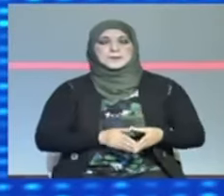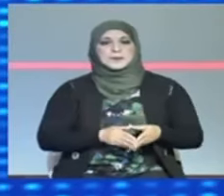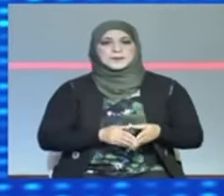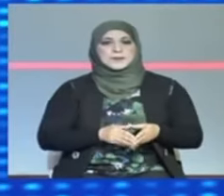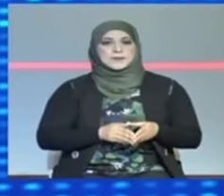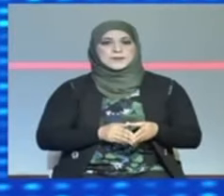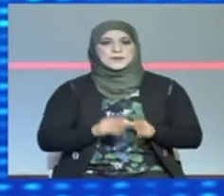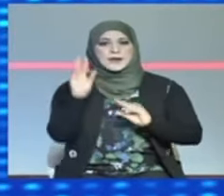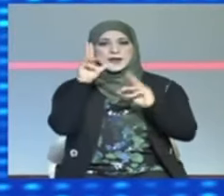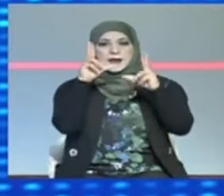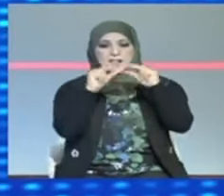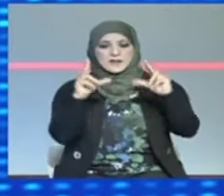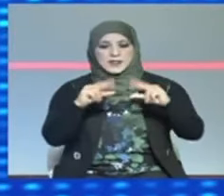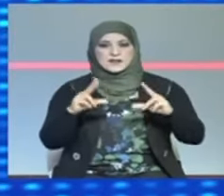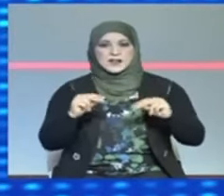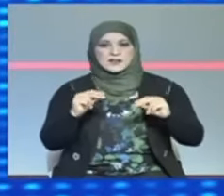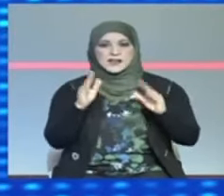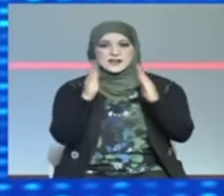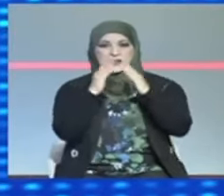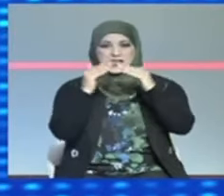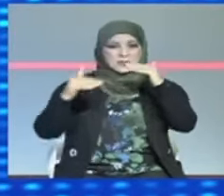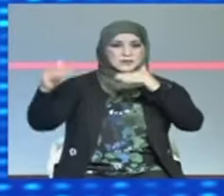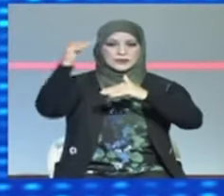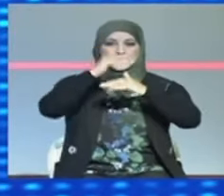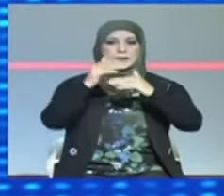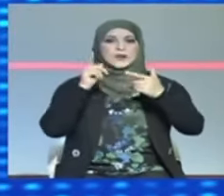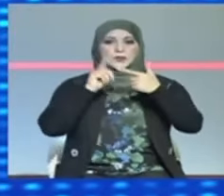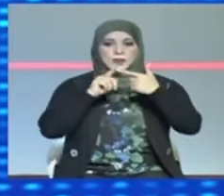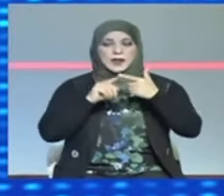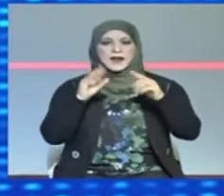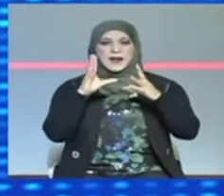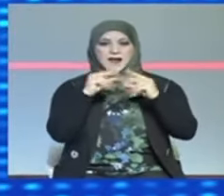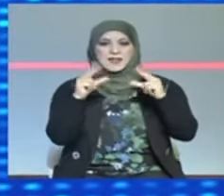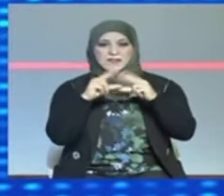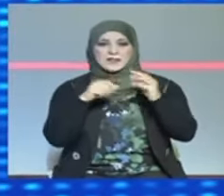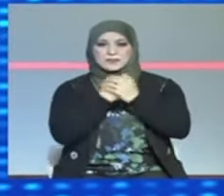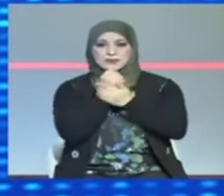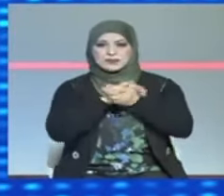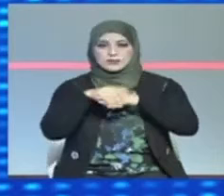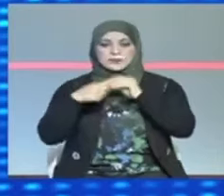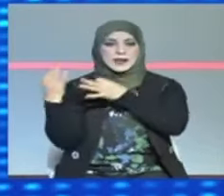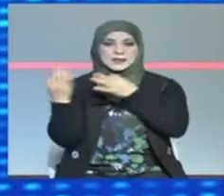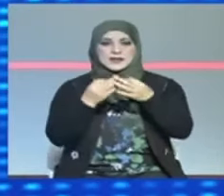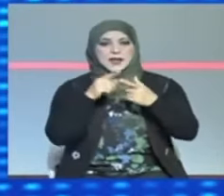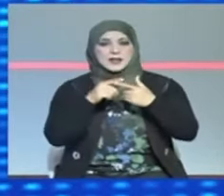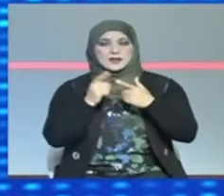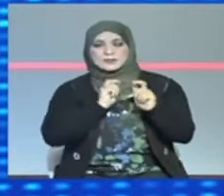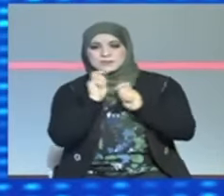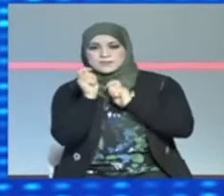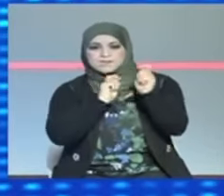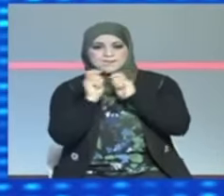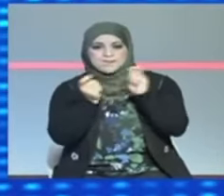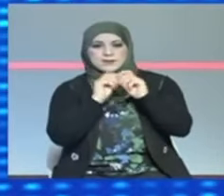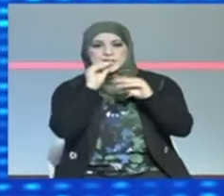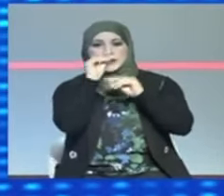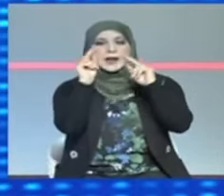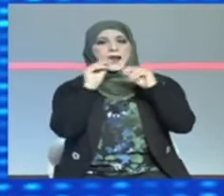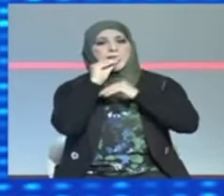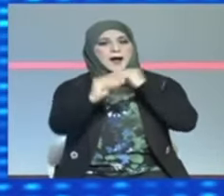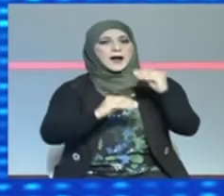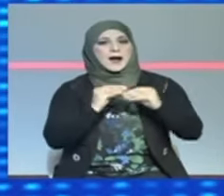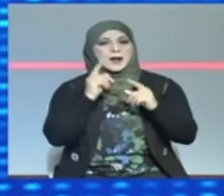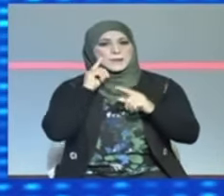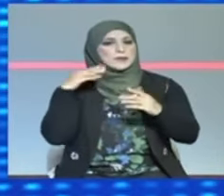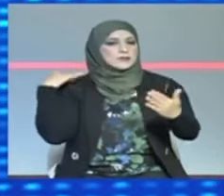تعقيم الأسطح وتعقيم الأيدي باتت مسألة جادل علمي على المستوى العالمي والوطني منذ